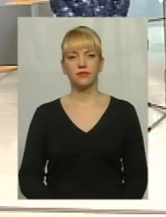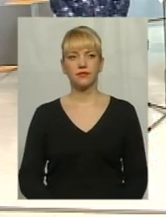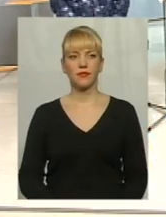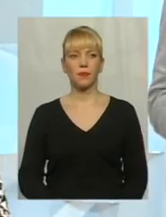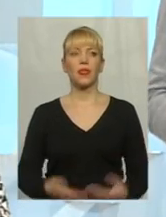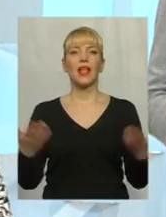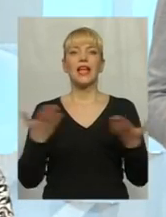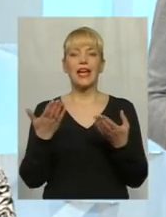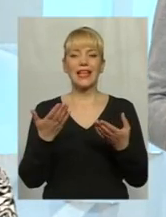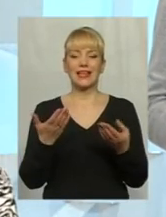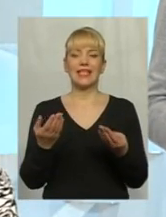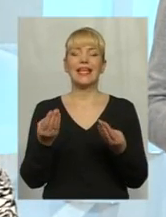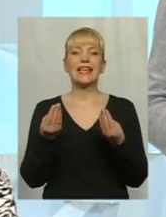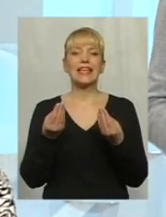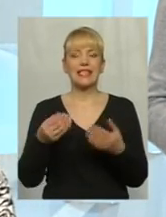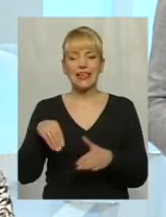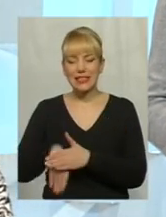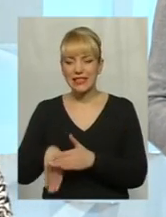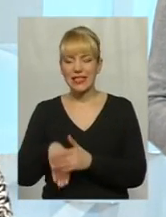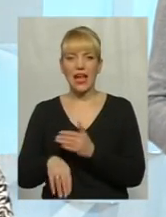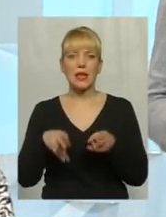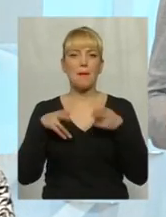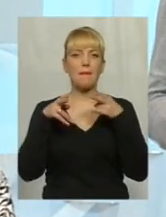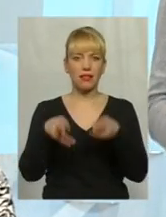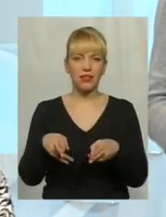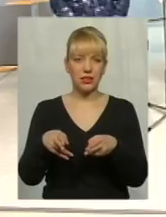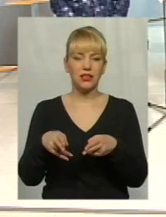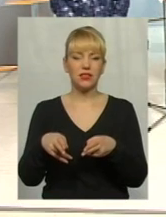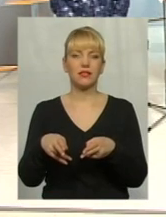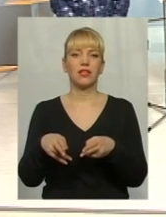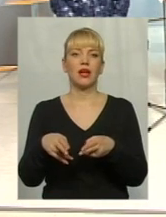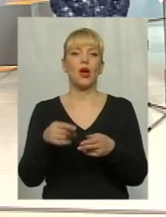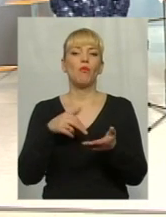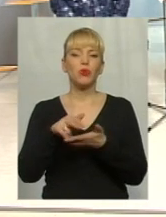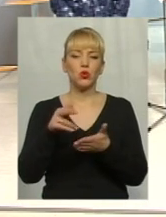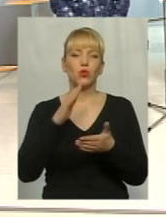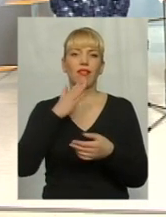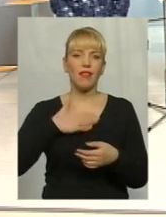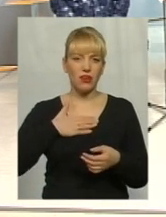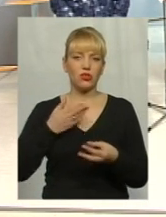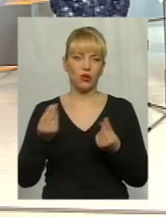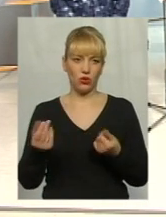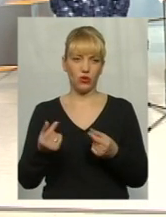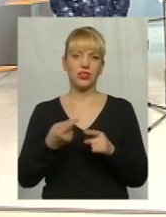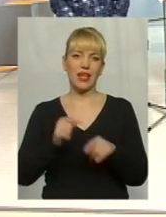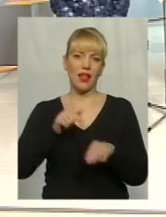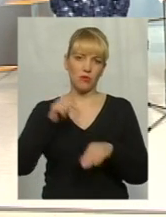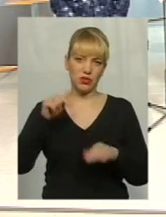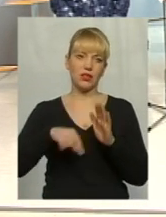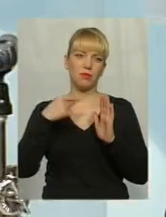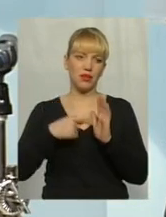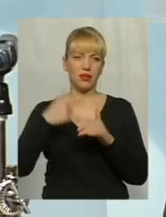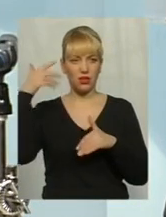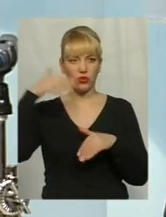В які кишені бандитів йдуть гроші з тарифів? Ну, якось так перефразую. Це емоційне, звичайно. Це емоційне питання. Розумію,